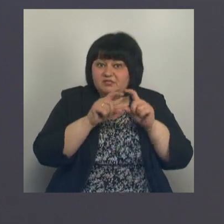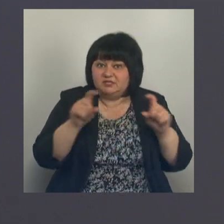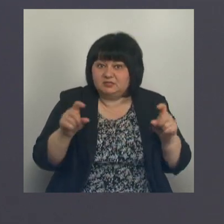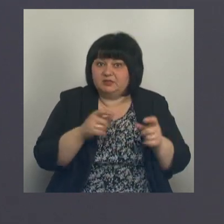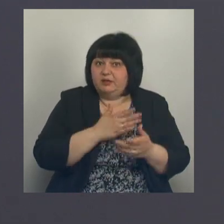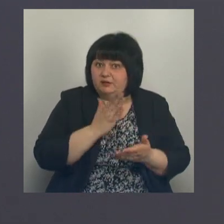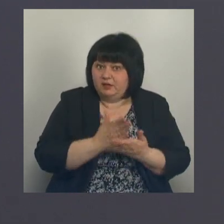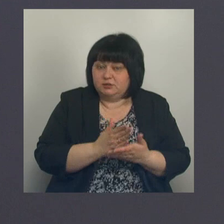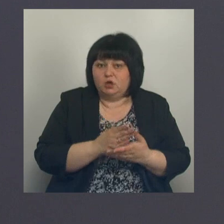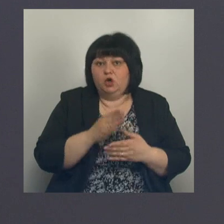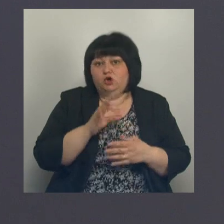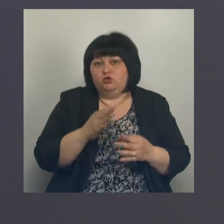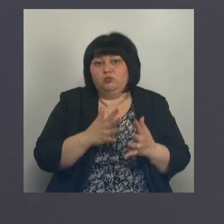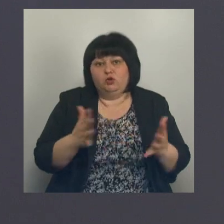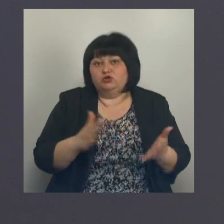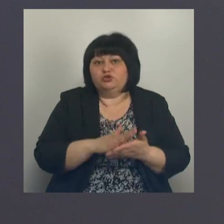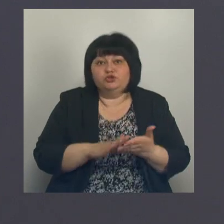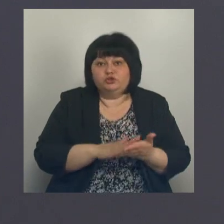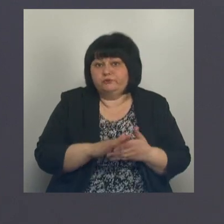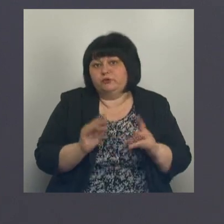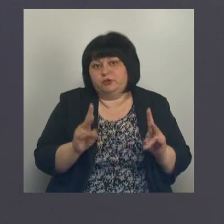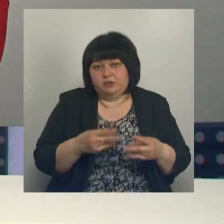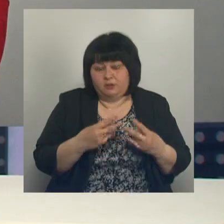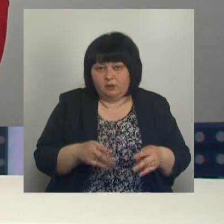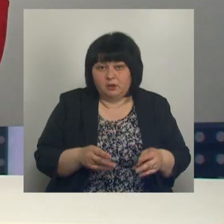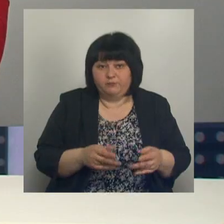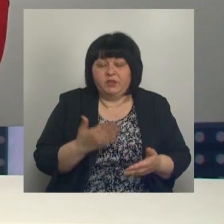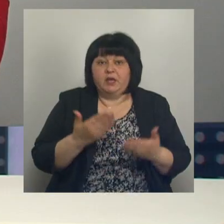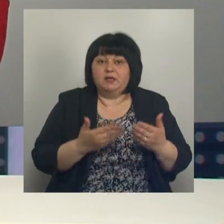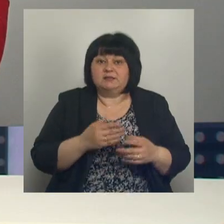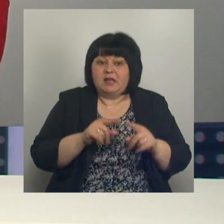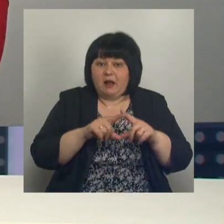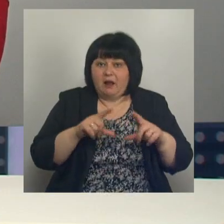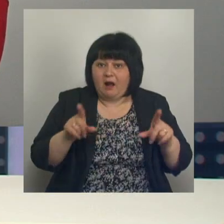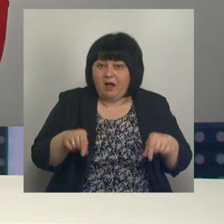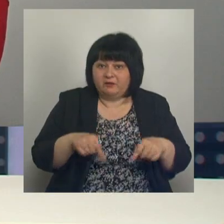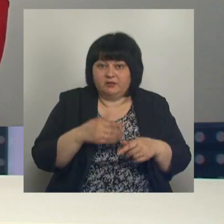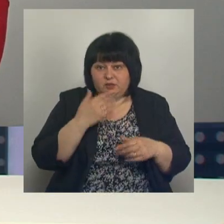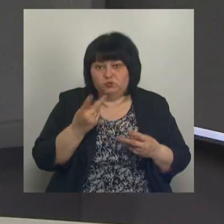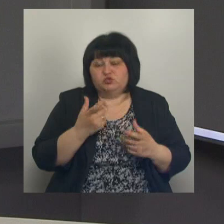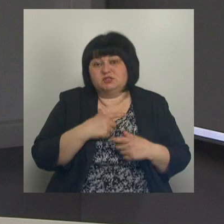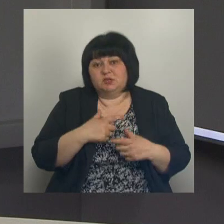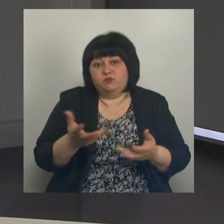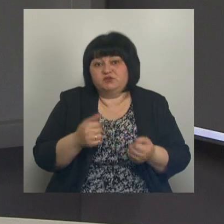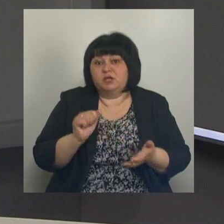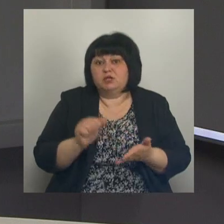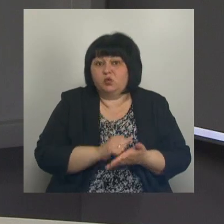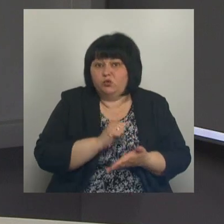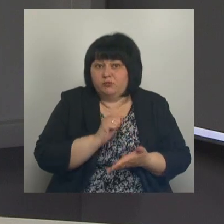организации, то, в принципе, больше ничего и не нужно. Если не заведена, то, конечно, нужно с собой взять документы,